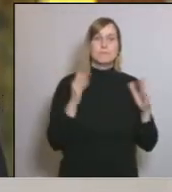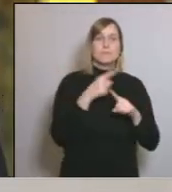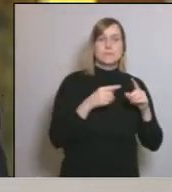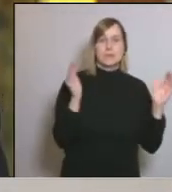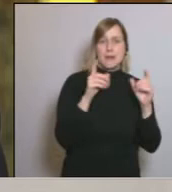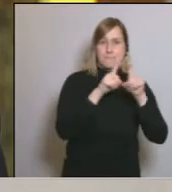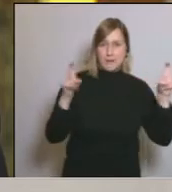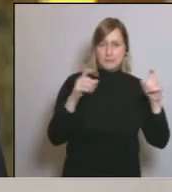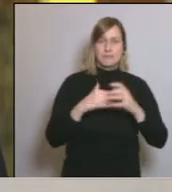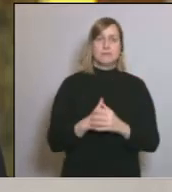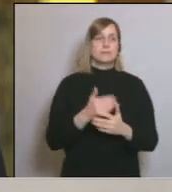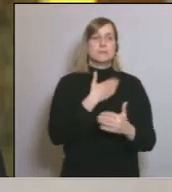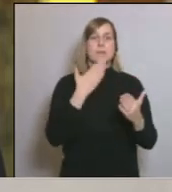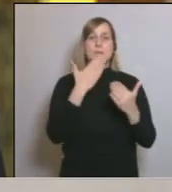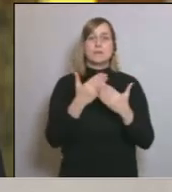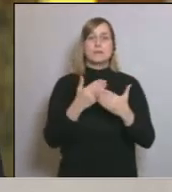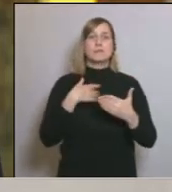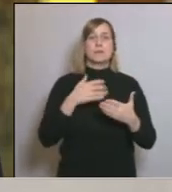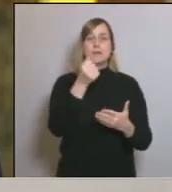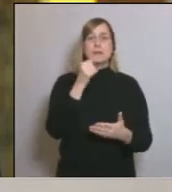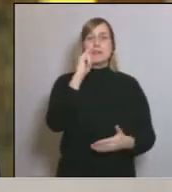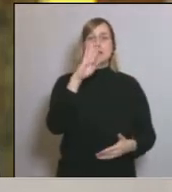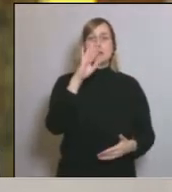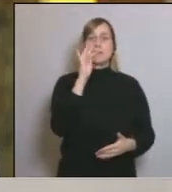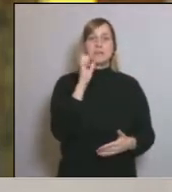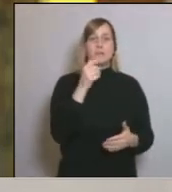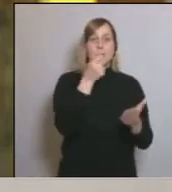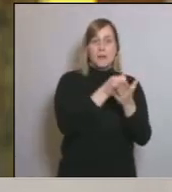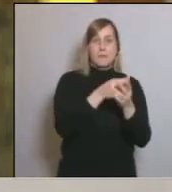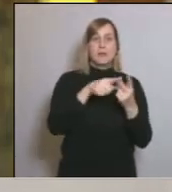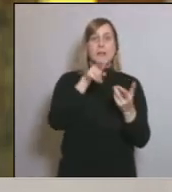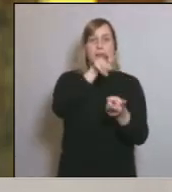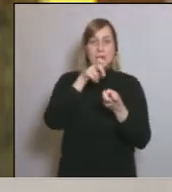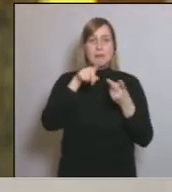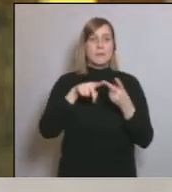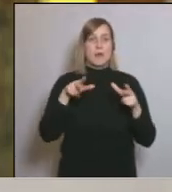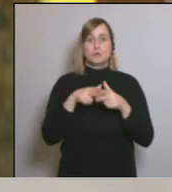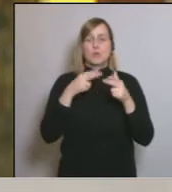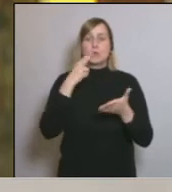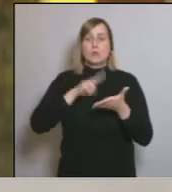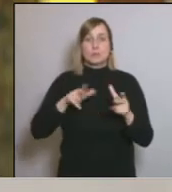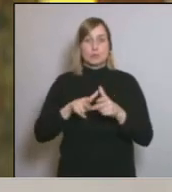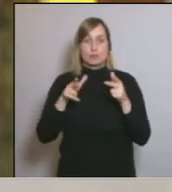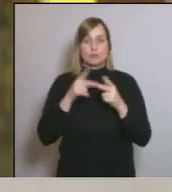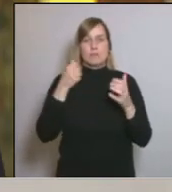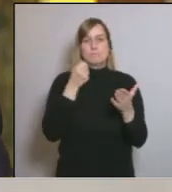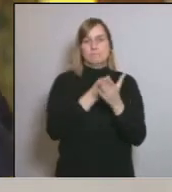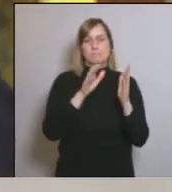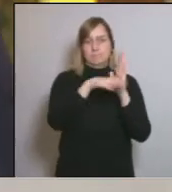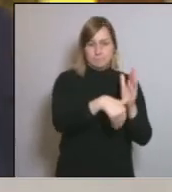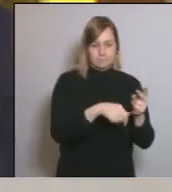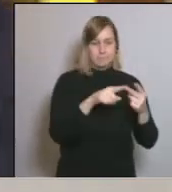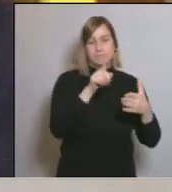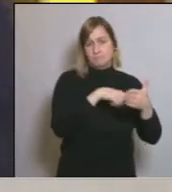la suspensió dels terminis de pagament de les retencions d'IRPF, IVA i Societat i de les cotitzacions socials. També cal suspendre els